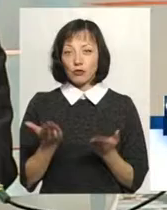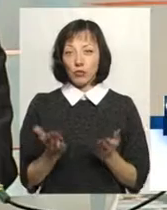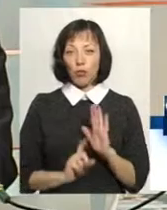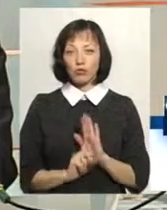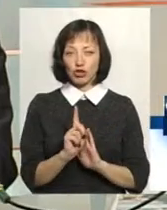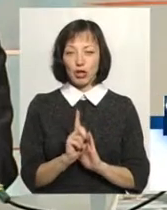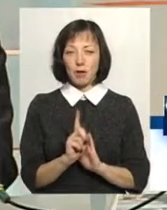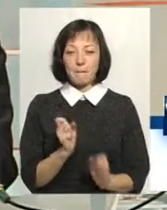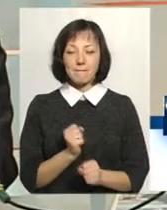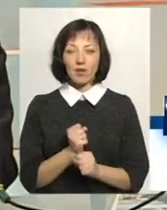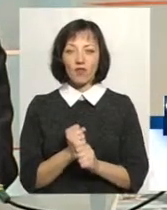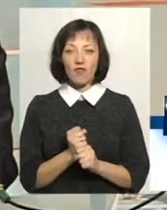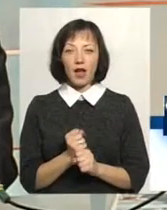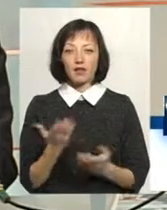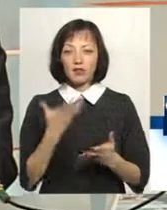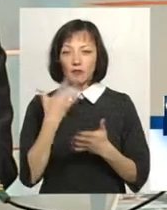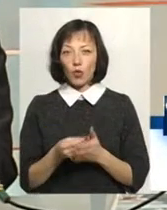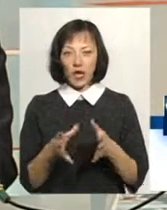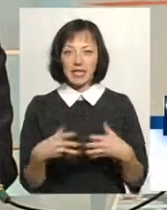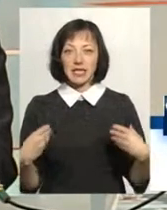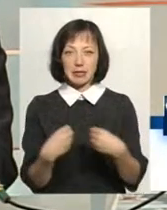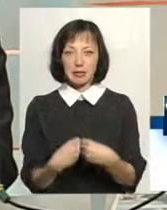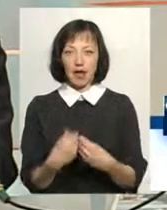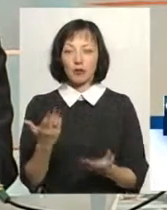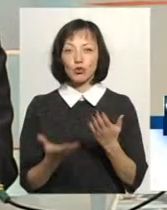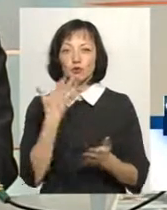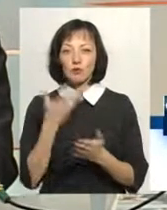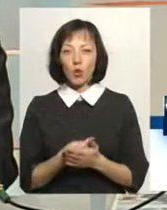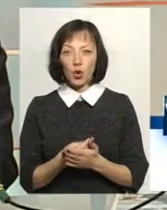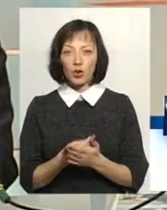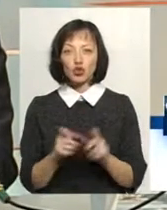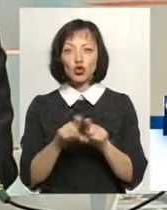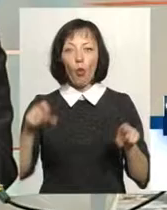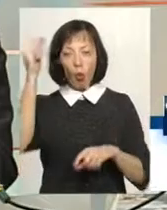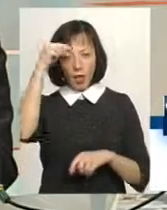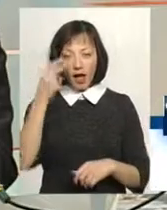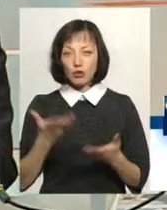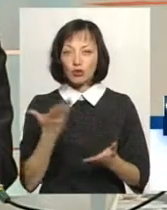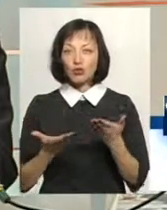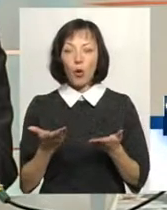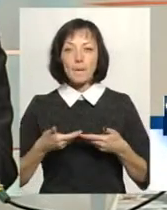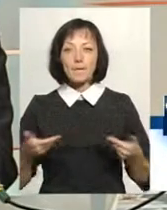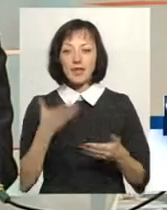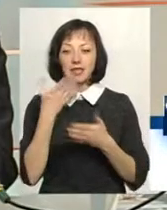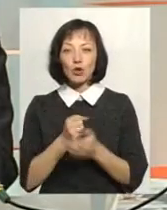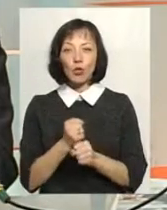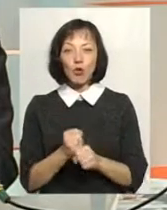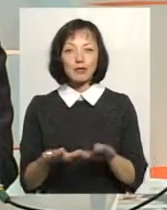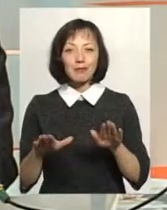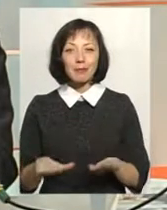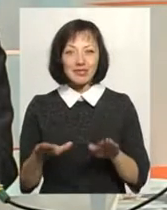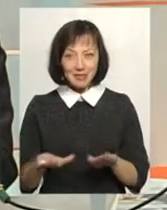почнемо працювати, якщо ми в своїх сім'ях, якщо ми в своїх школах, якщо ми на своїх робочих